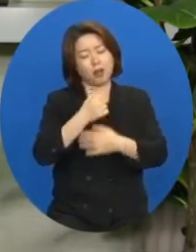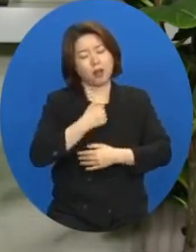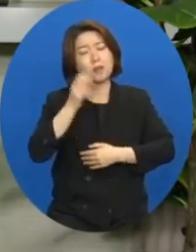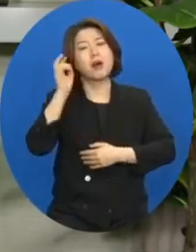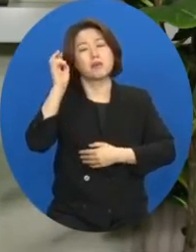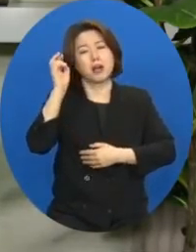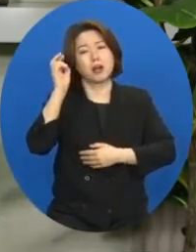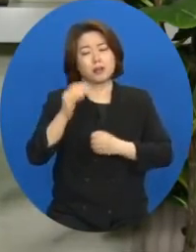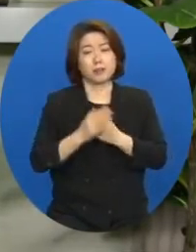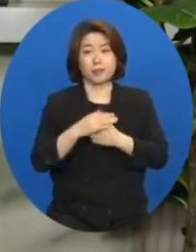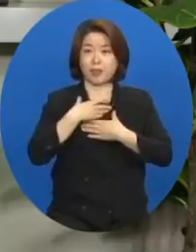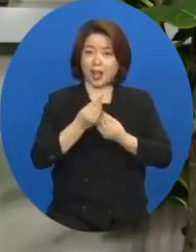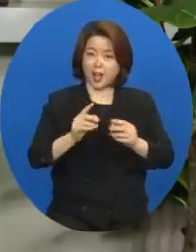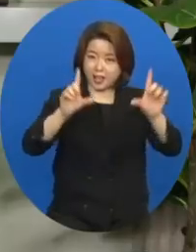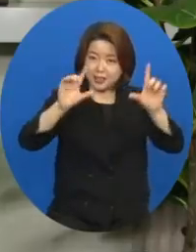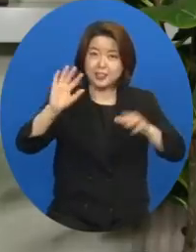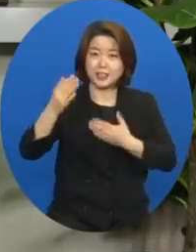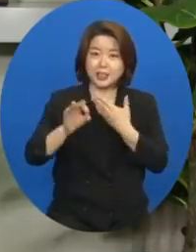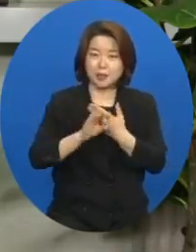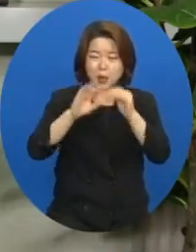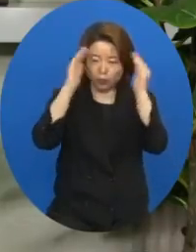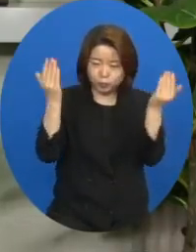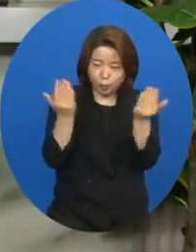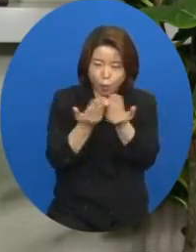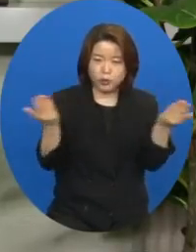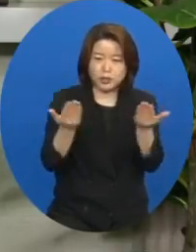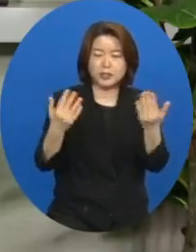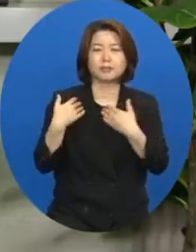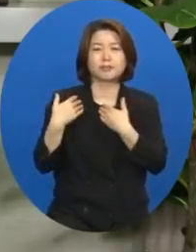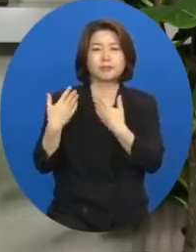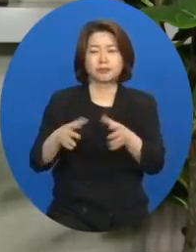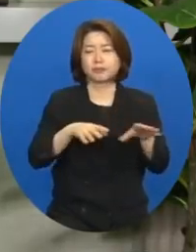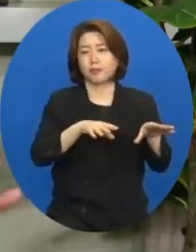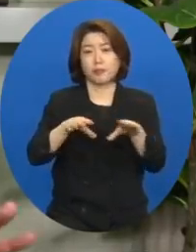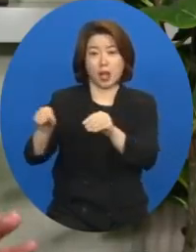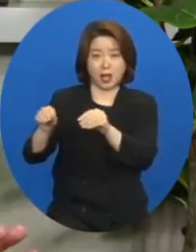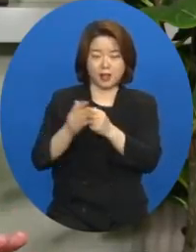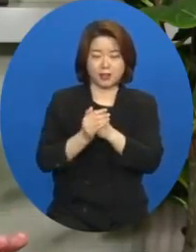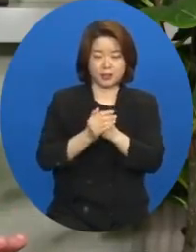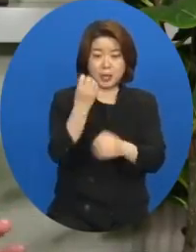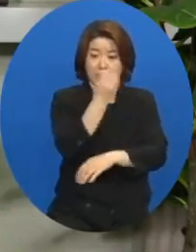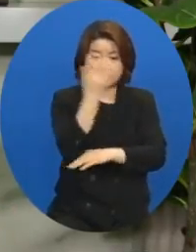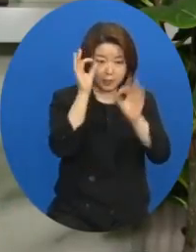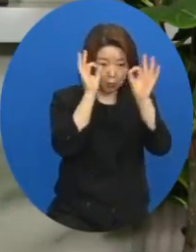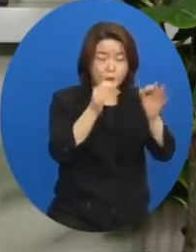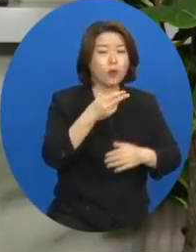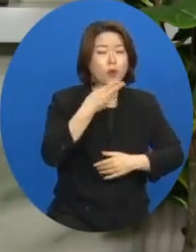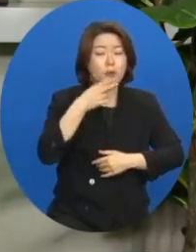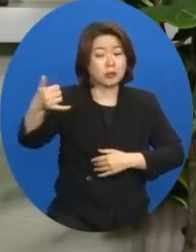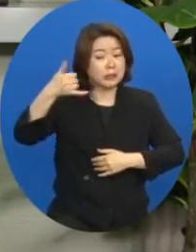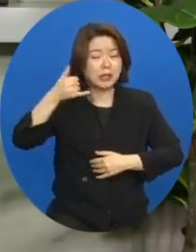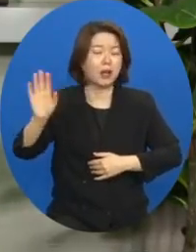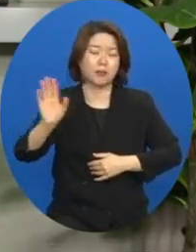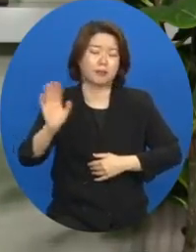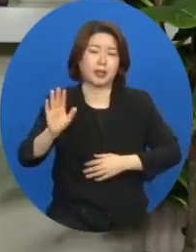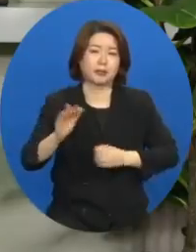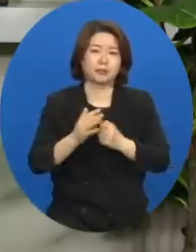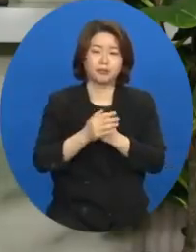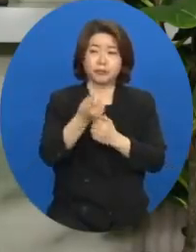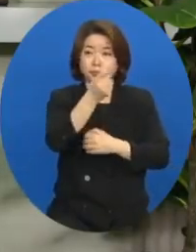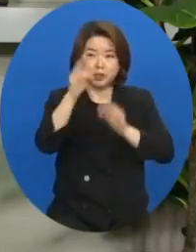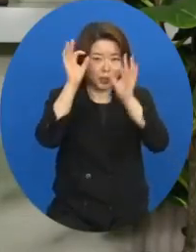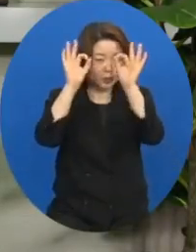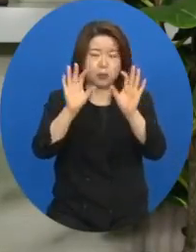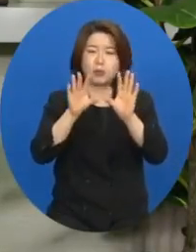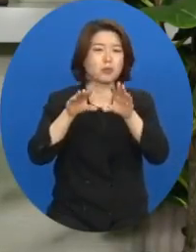안식일이 되면 모든 일을 다 내려놓습니다. 신문도 보지 않습니다. 전화도 받지 않습니다. TV도 보지